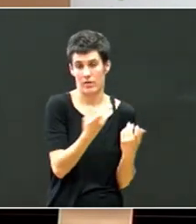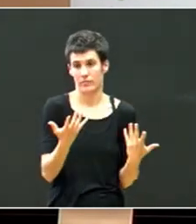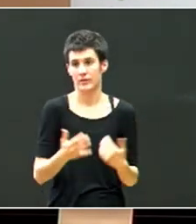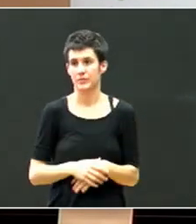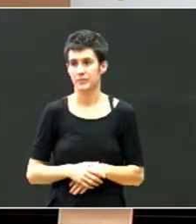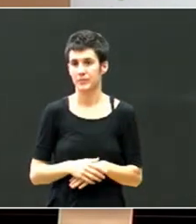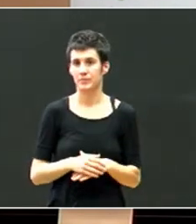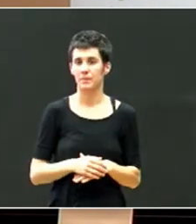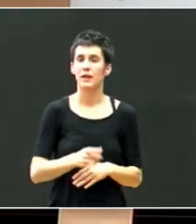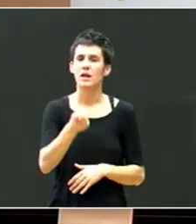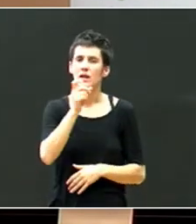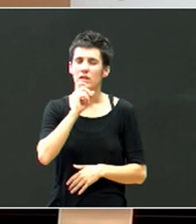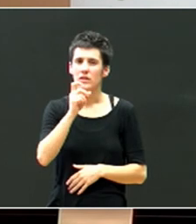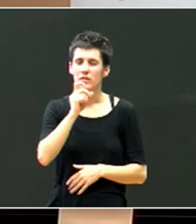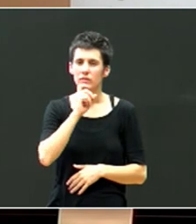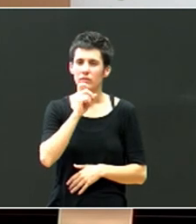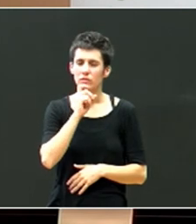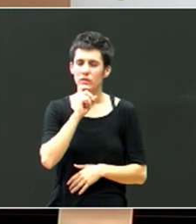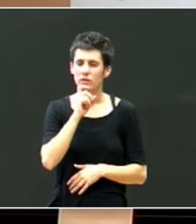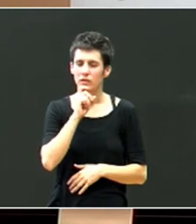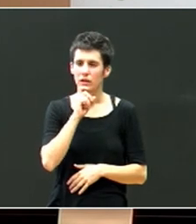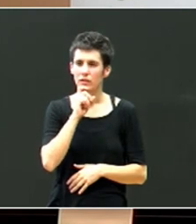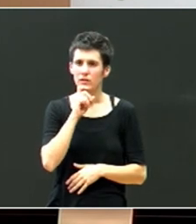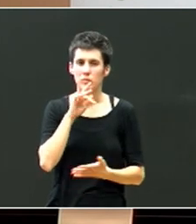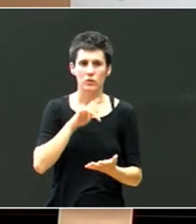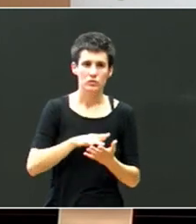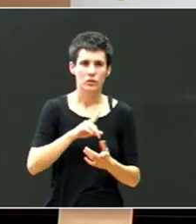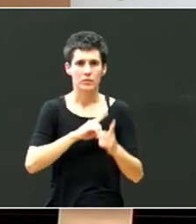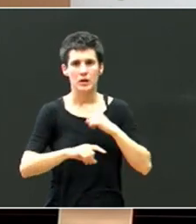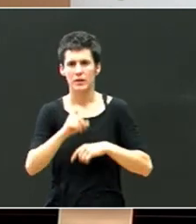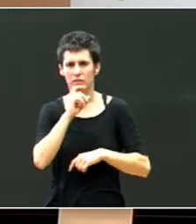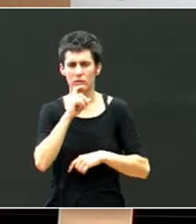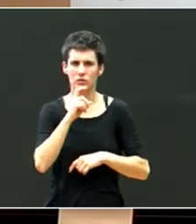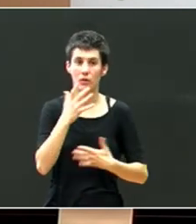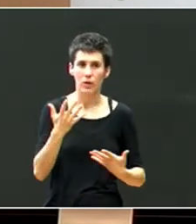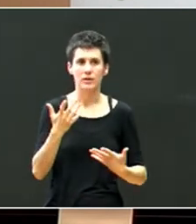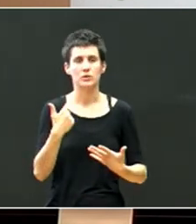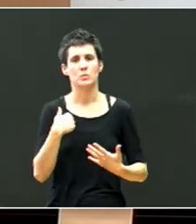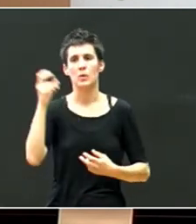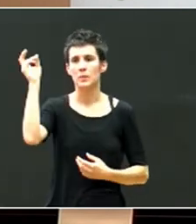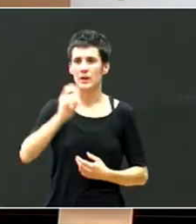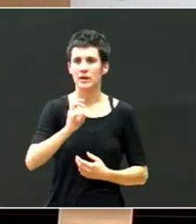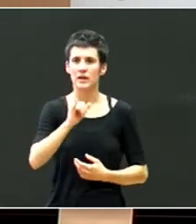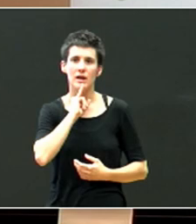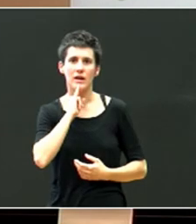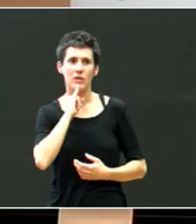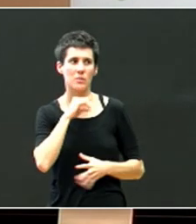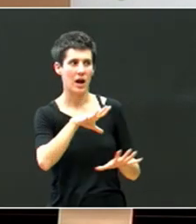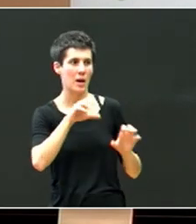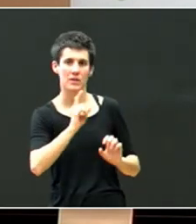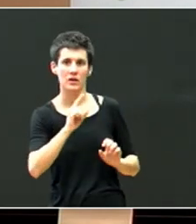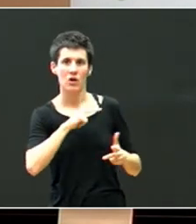Deskribatzen diren, zelta sunak askotan doaz, ez izkuntza ez dabe laikasten, etortzen dira, eta askoek ikasiko dabe euskeraz, bereala,